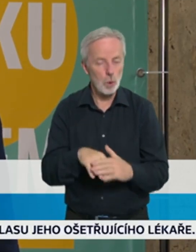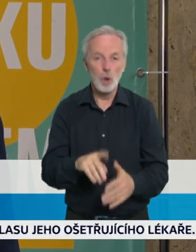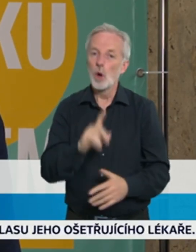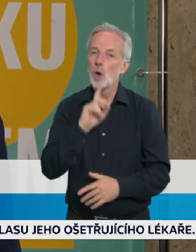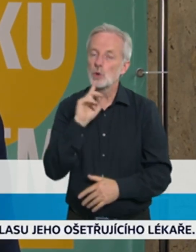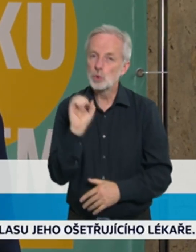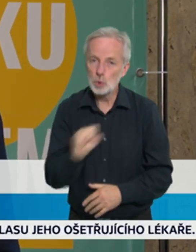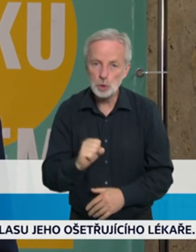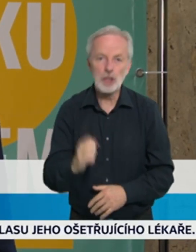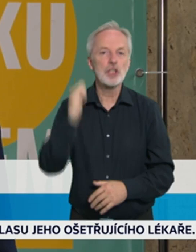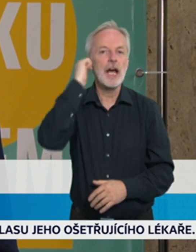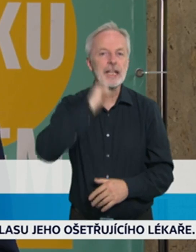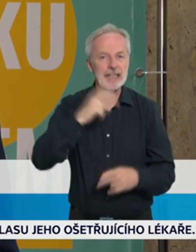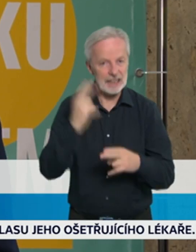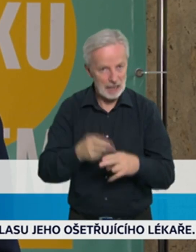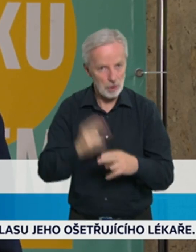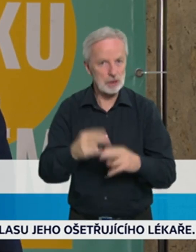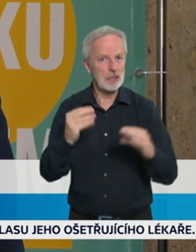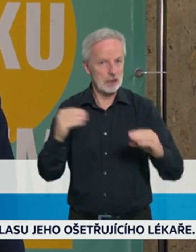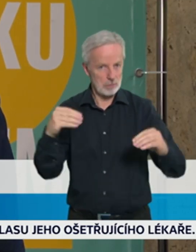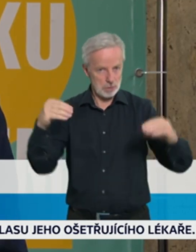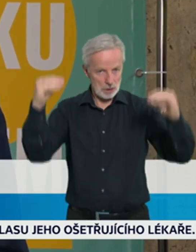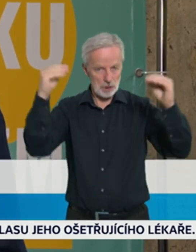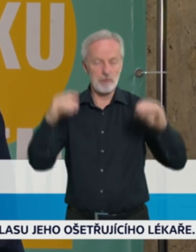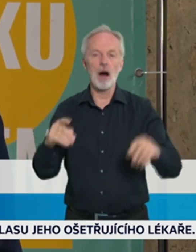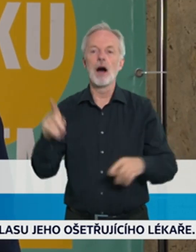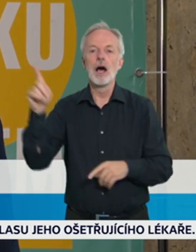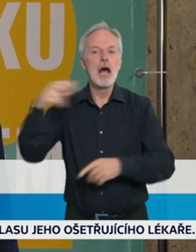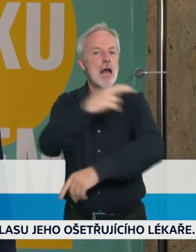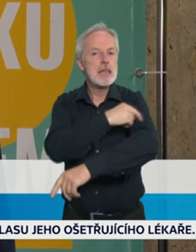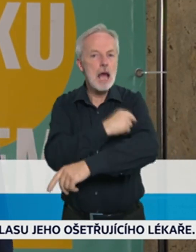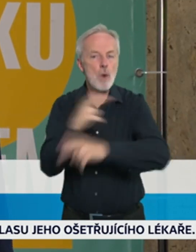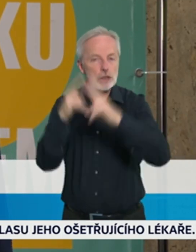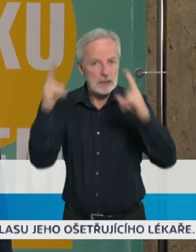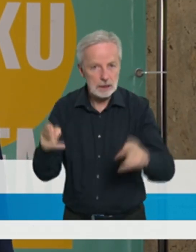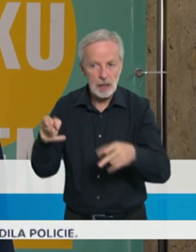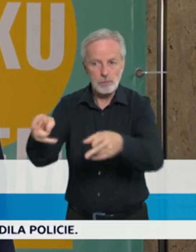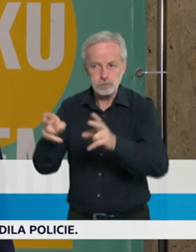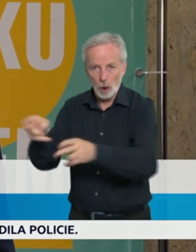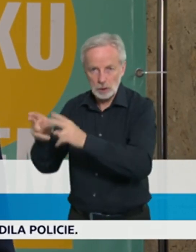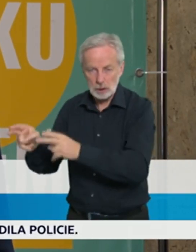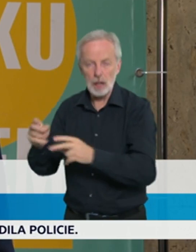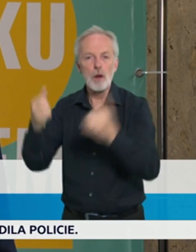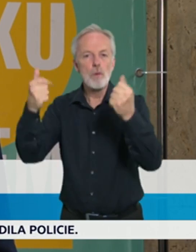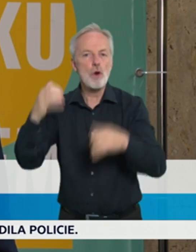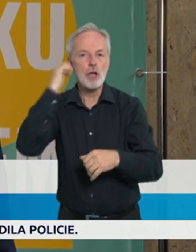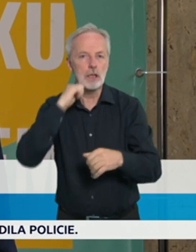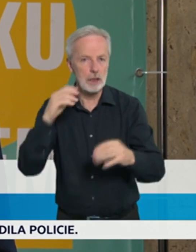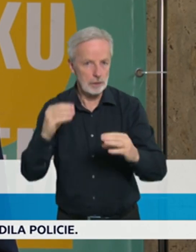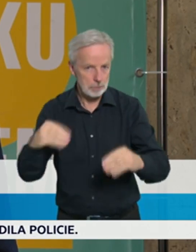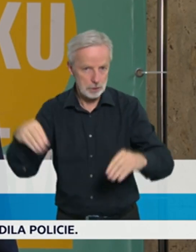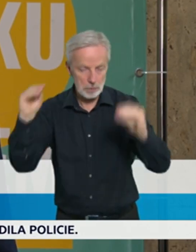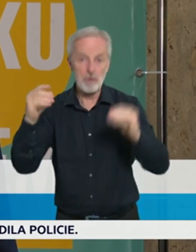nakažených, ale rostou nám i počty hospitalizovaných. My jsme počítali v tuto dobu, že budeme mít 400